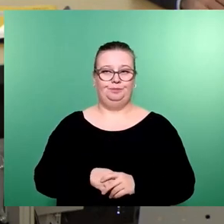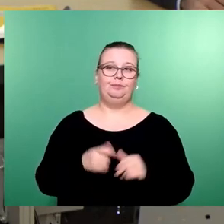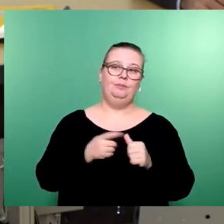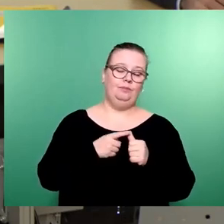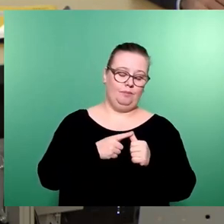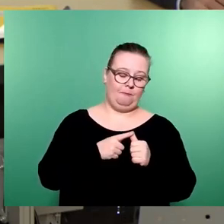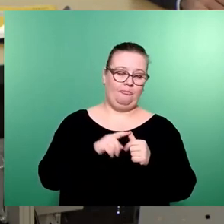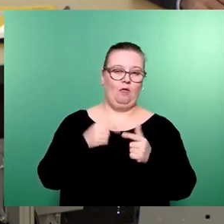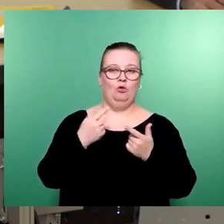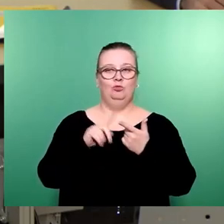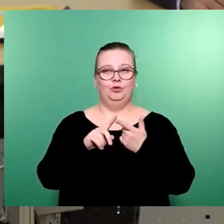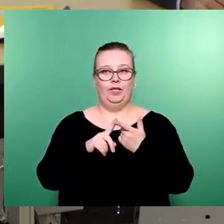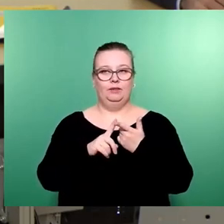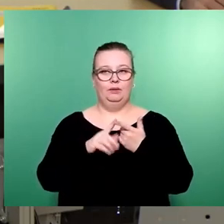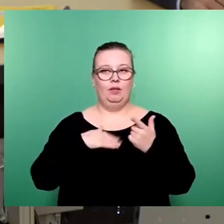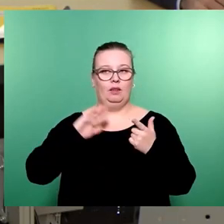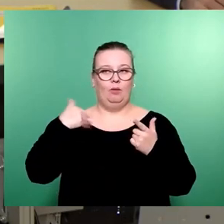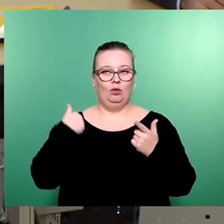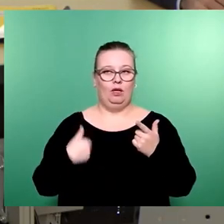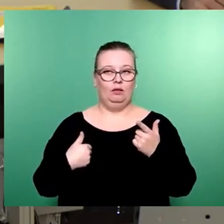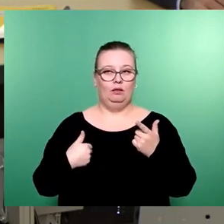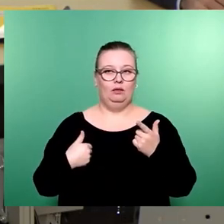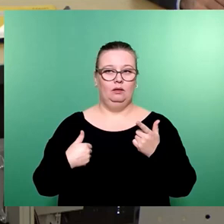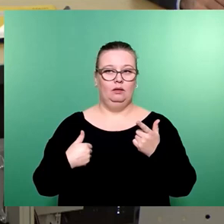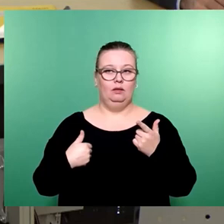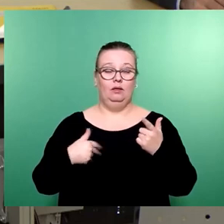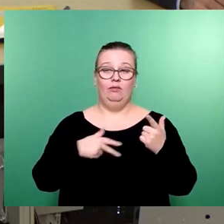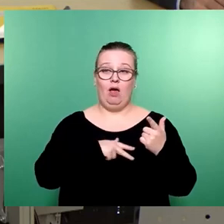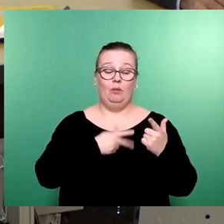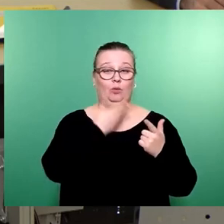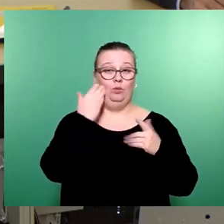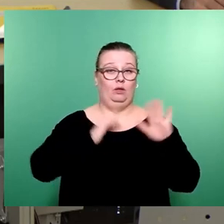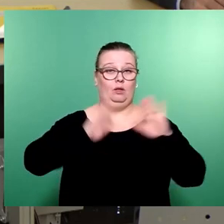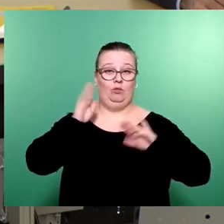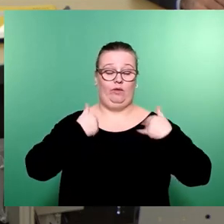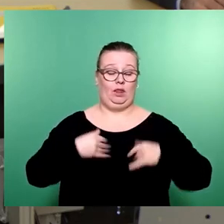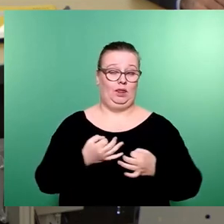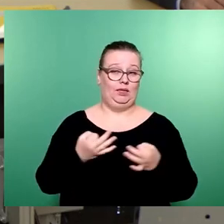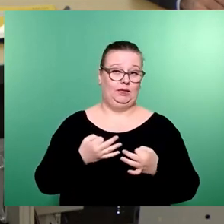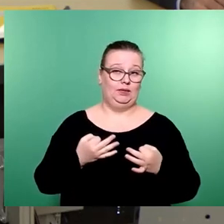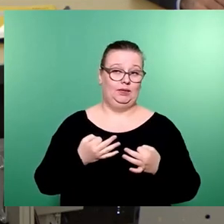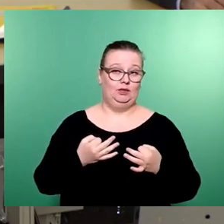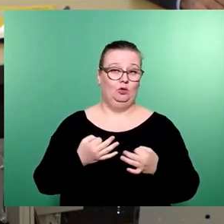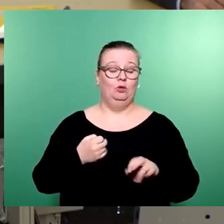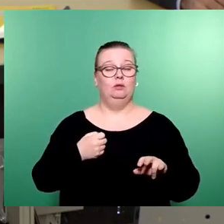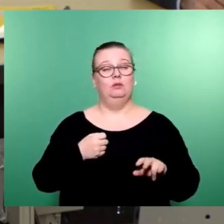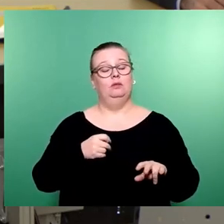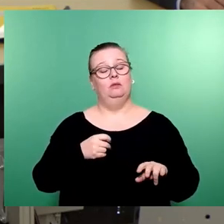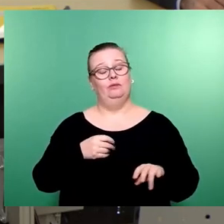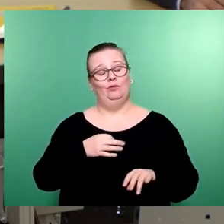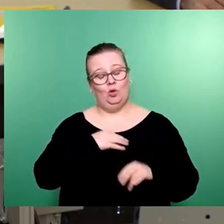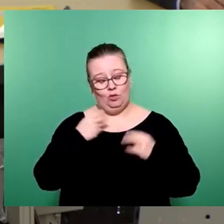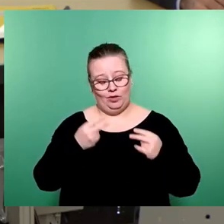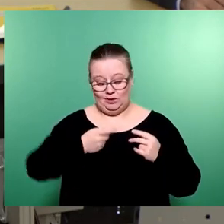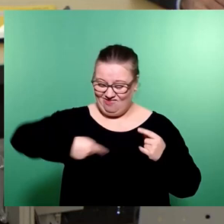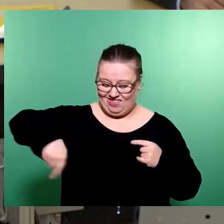Zweiten, meine Damen und Herren, also nochmal, das hat mit undemokratischen Verhalten gar nichts zu tun und ich wäre sehr dankbar, wenn alle hier